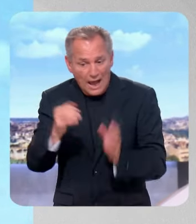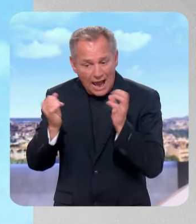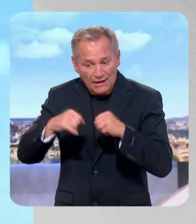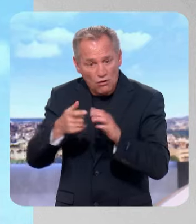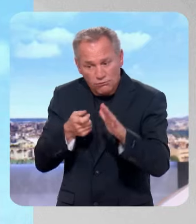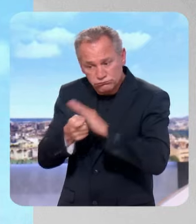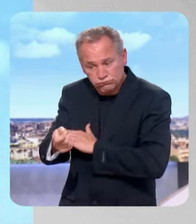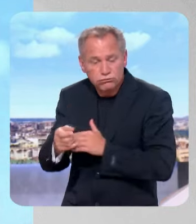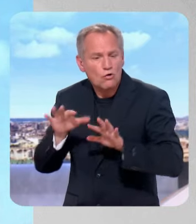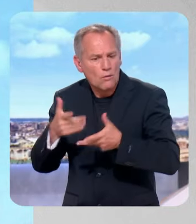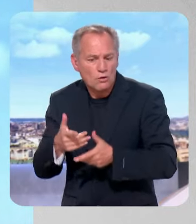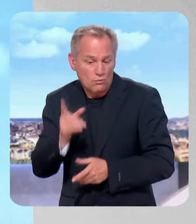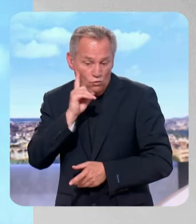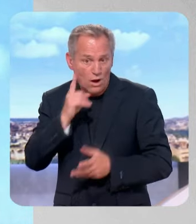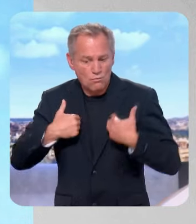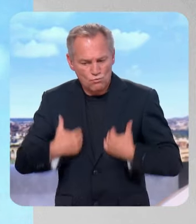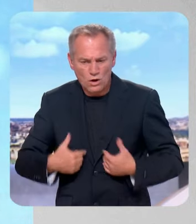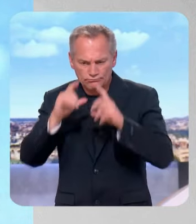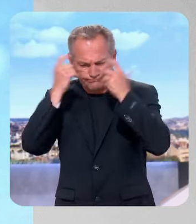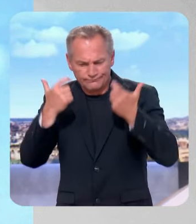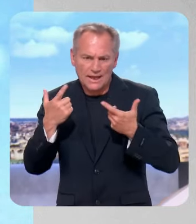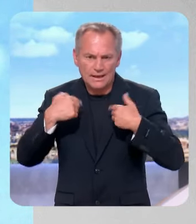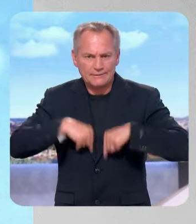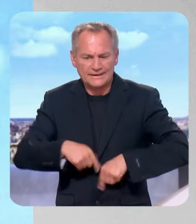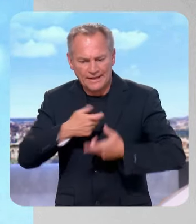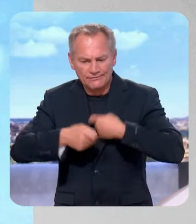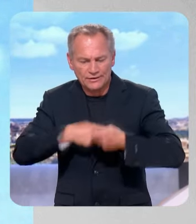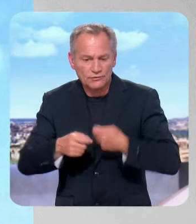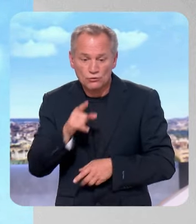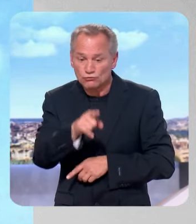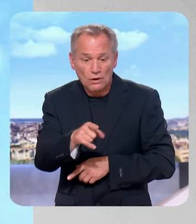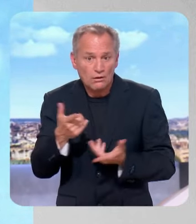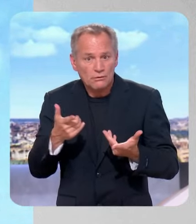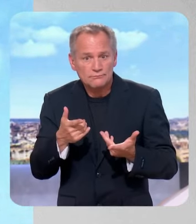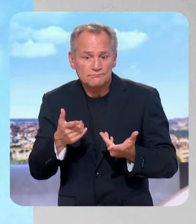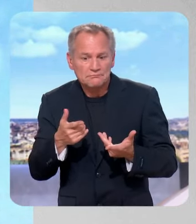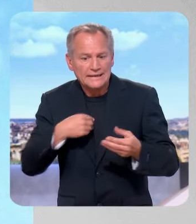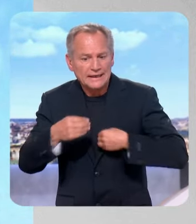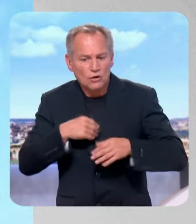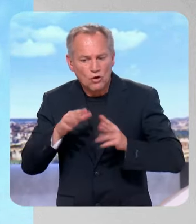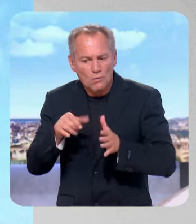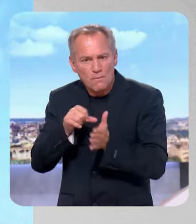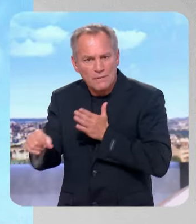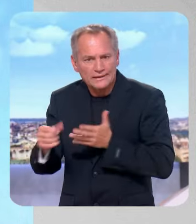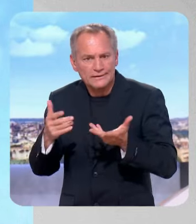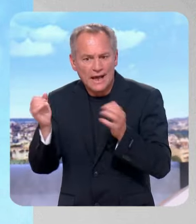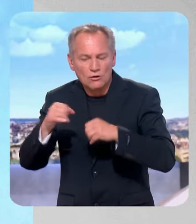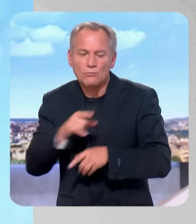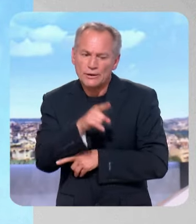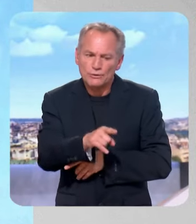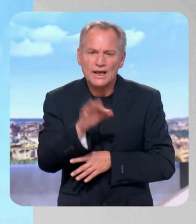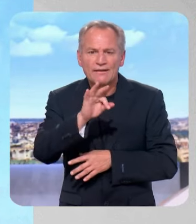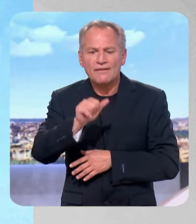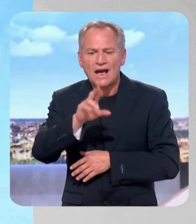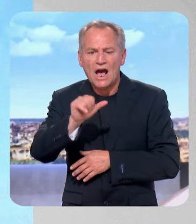ministre des Finances, c'est ma responsabilité de savoir comment est-ce qu'on finance cet accord. Ça n'empêche que Jean-Pierre Farandou a fait un travail remarquable à la tête de